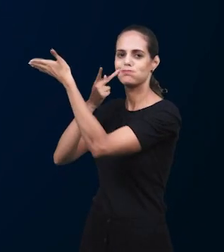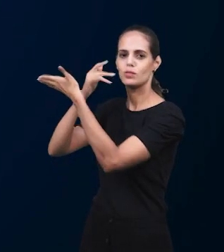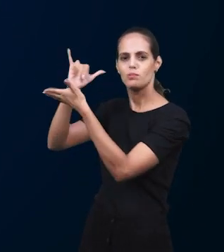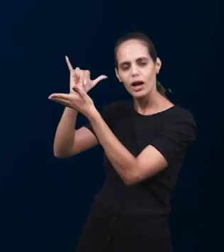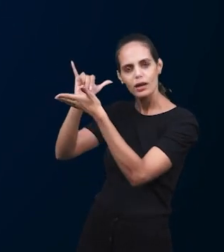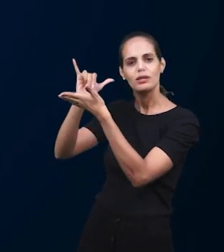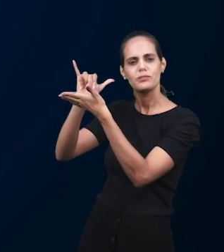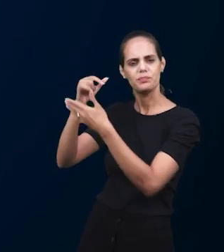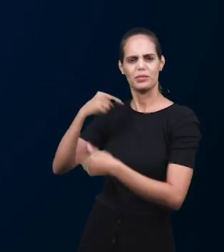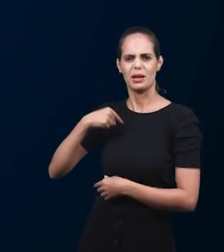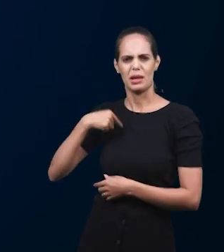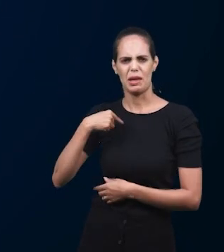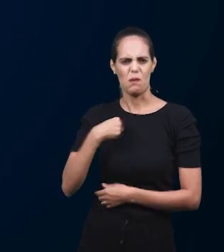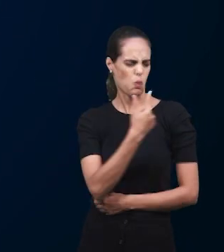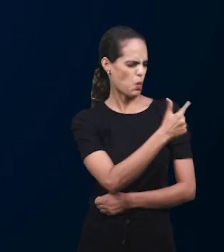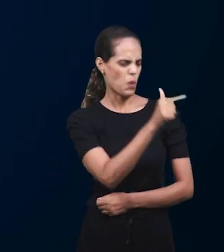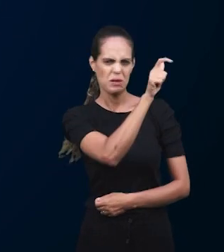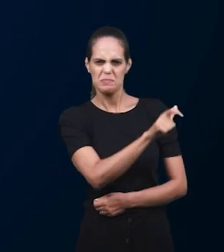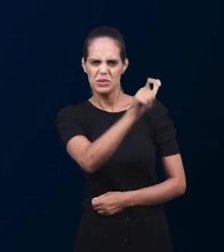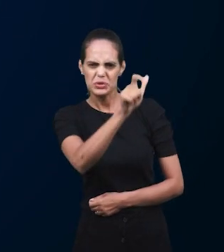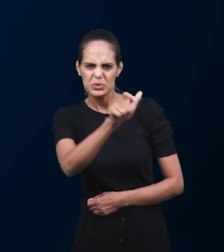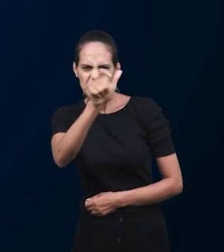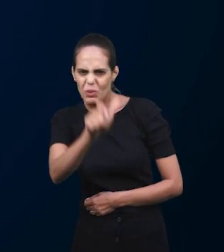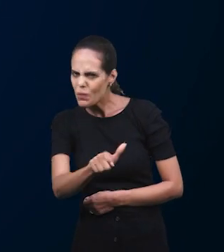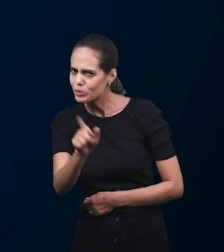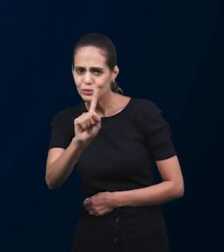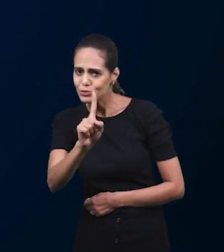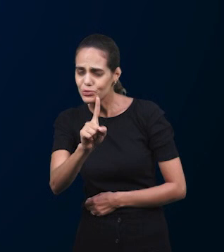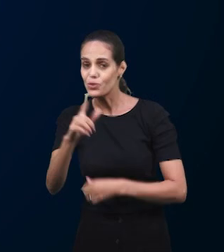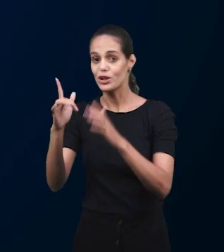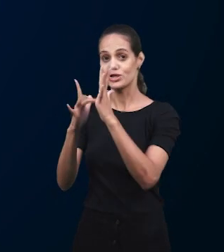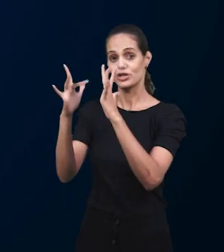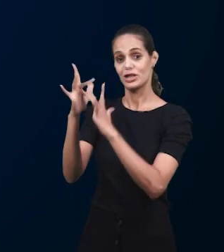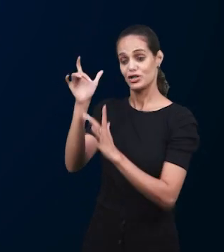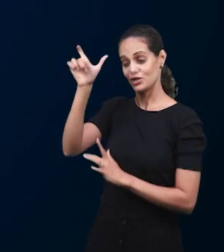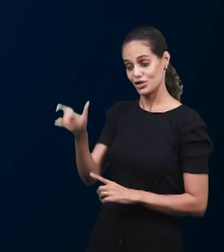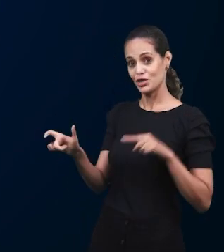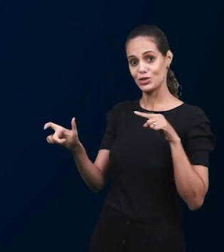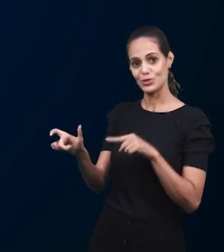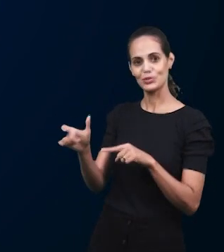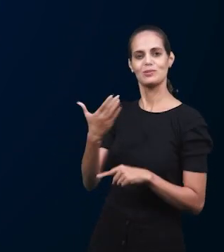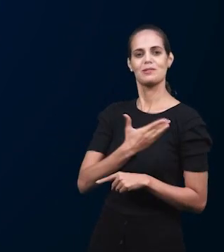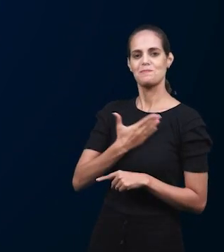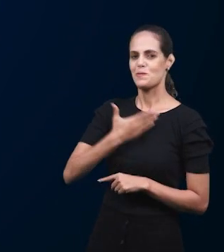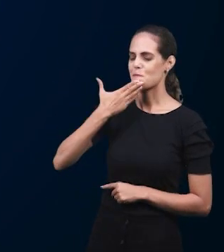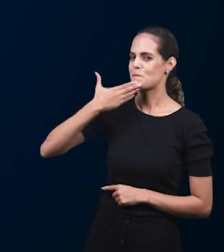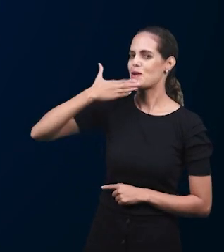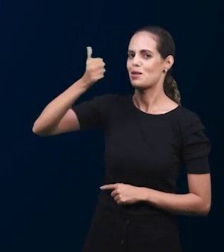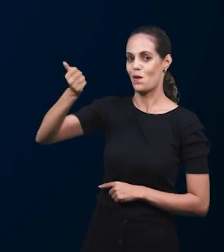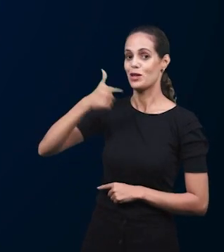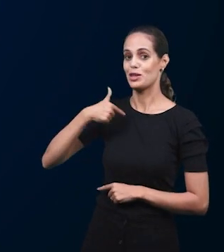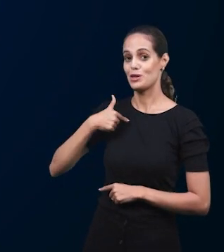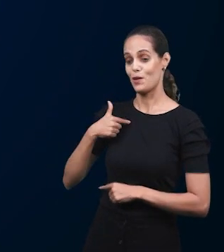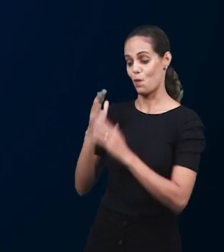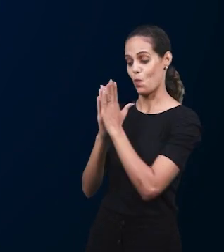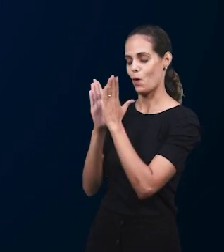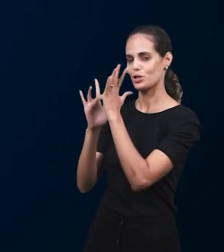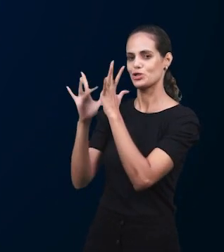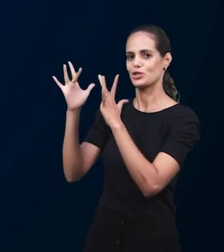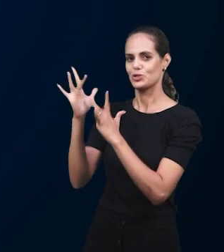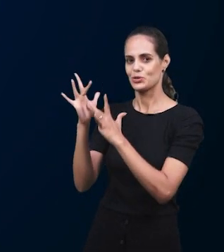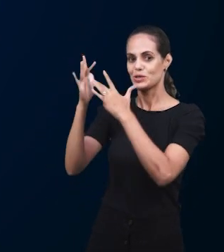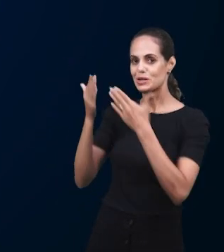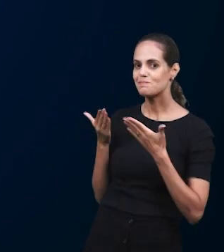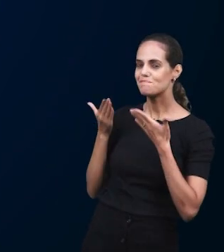посредник, служит между мной и Богом. Иисус, мой лучший друг, Он дает нам доступ к Отцу